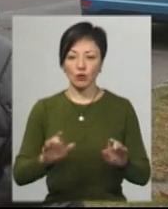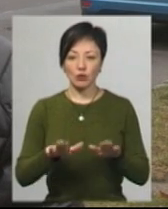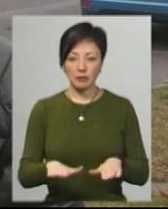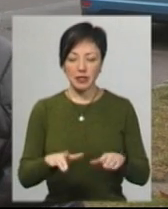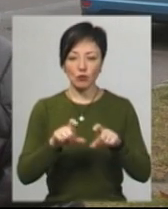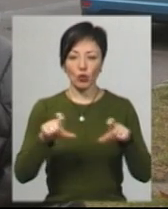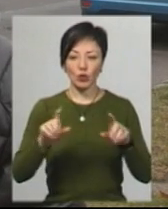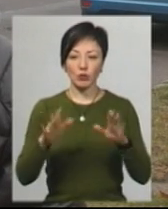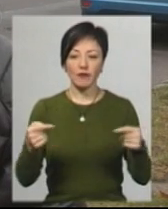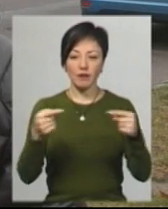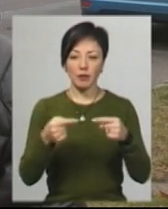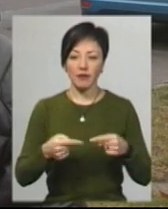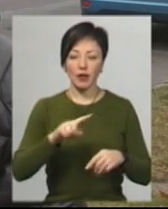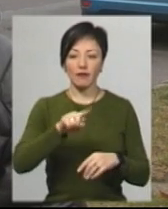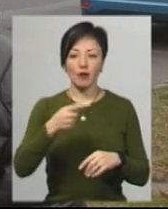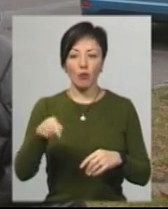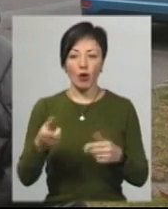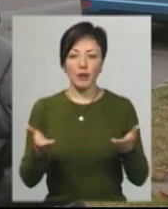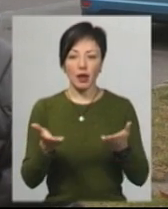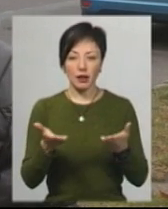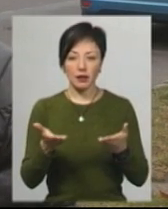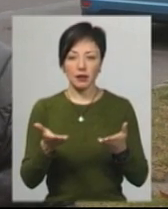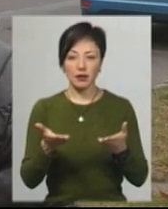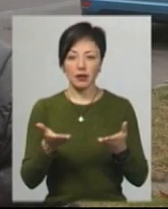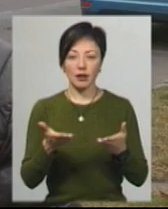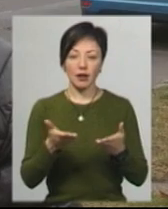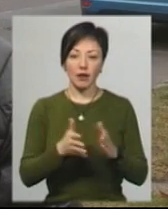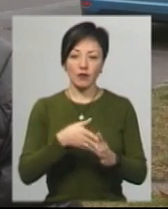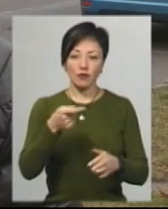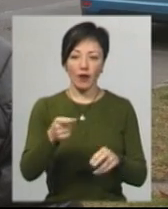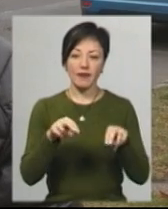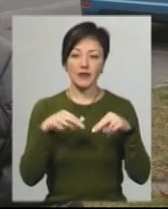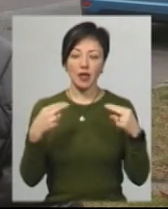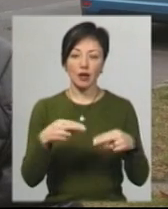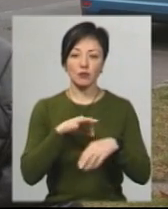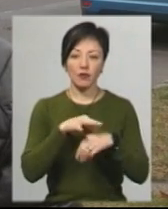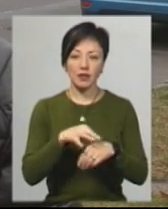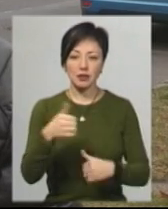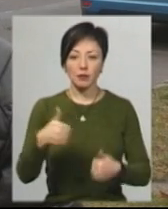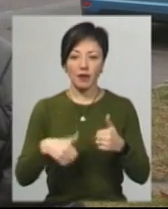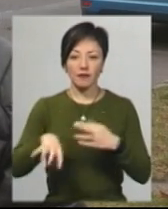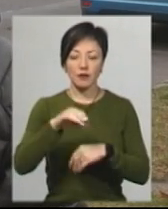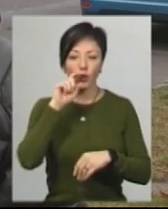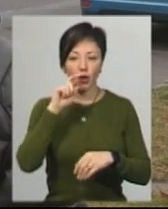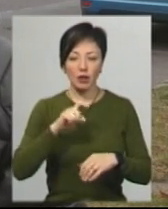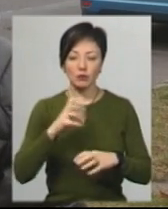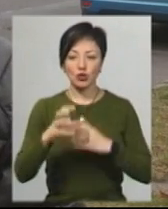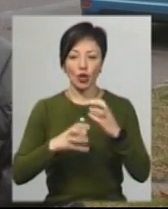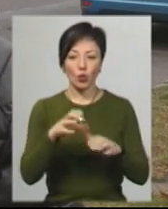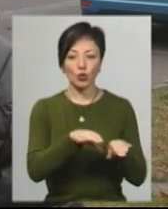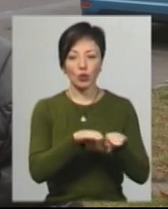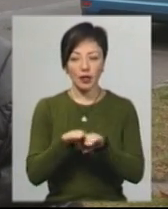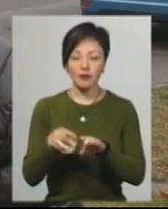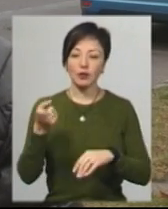відповідати вимогам, які ставлять федерації по проведенню змагань всеукраїнського і міжнародного рівнів.